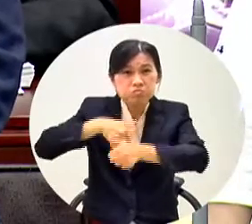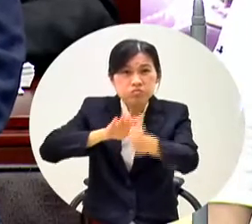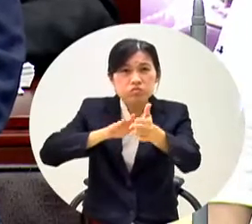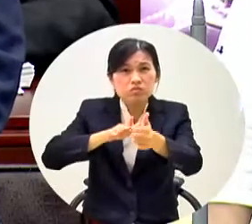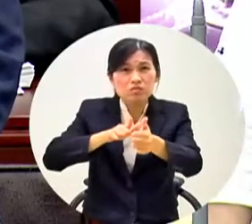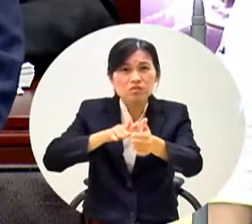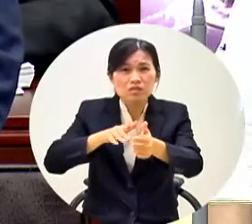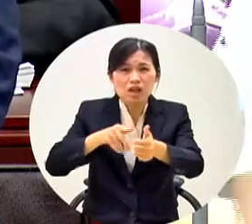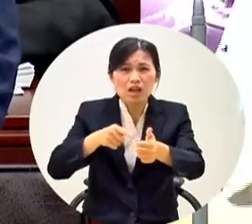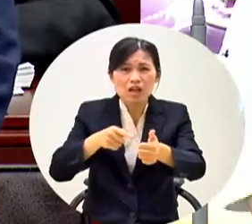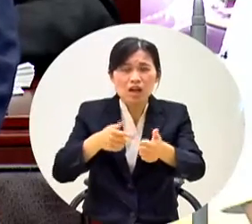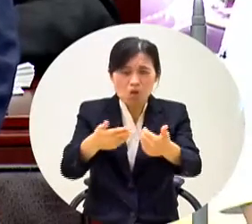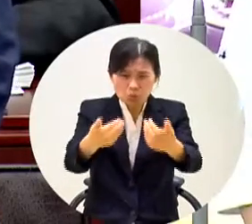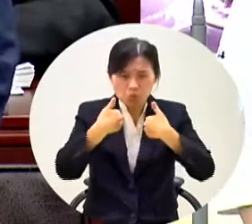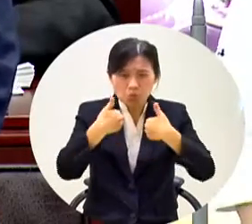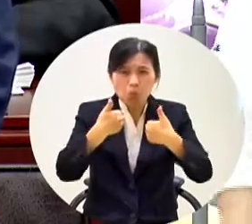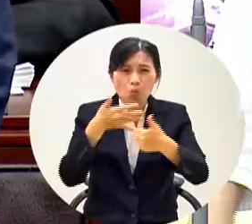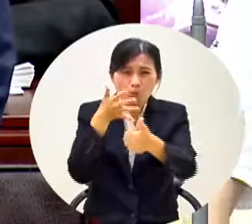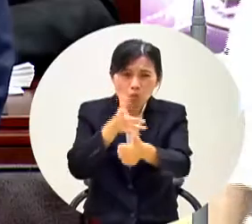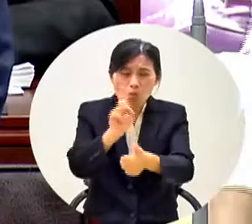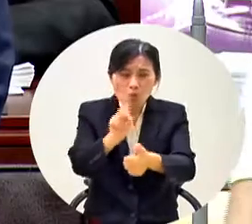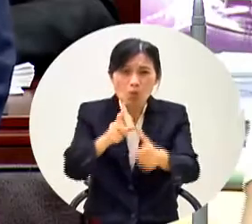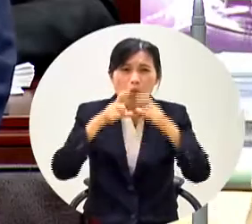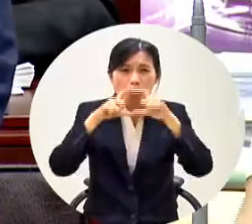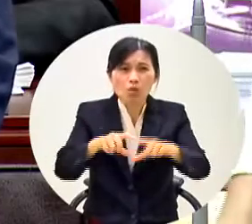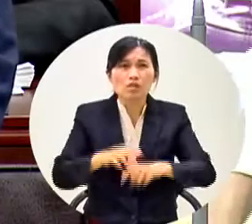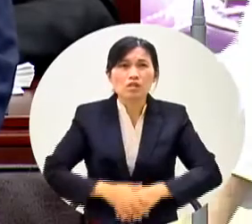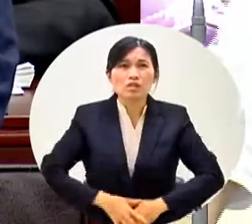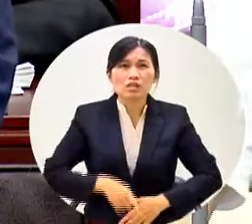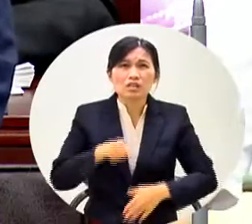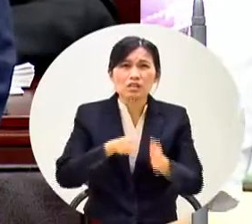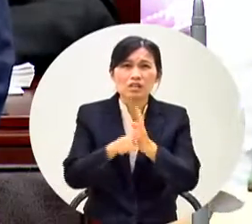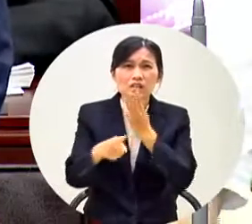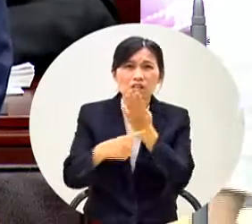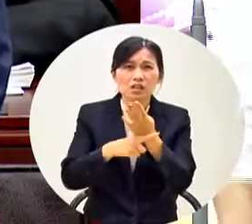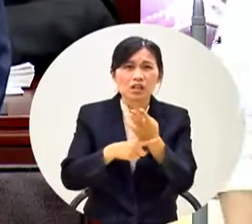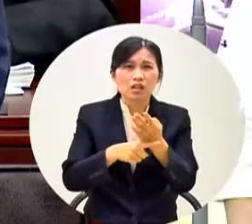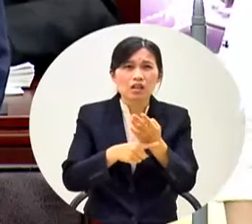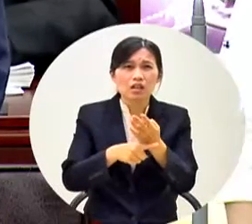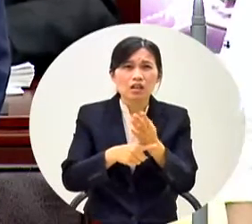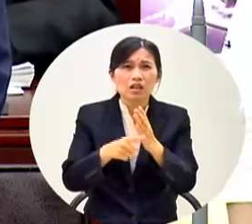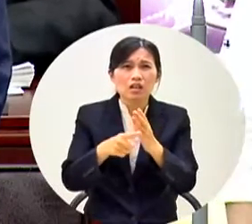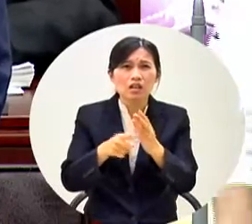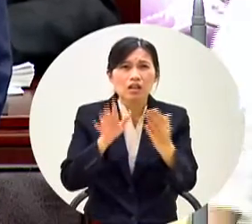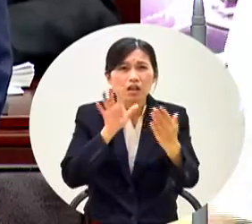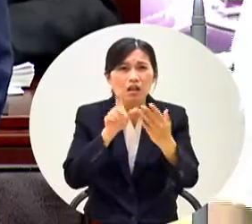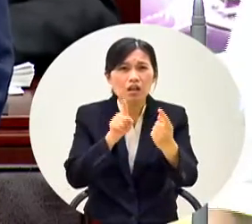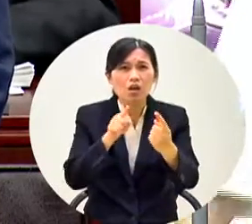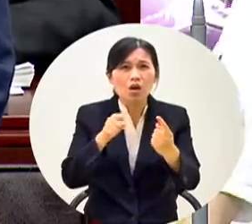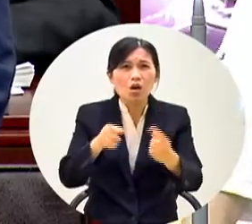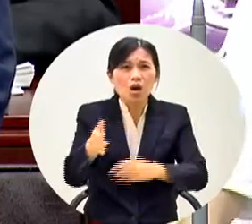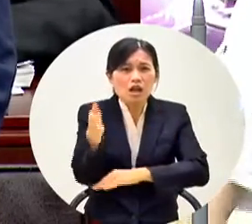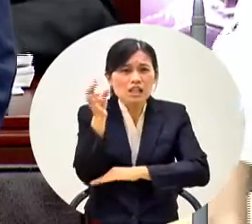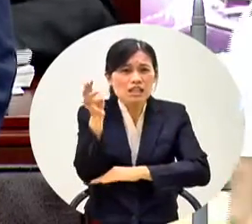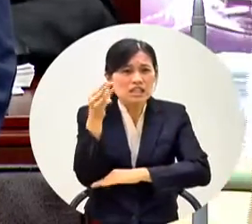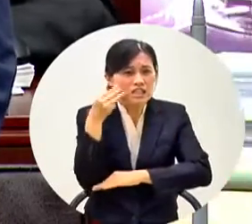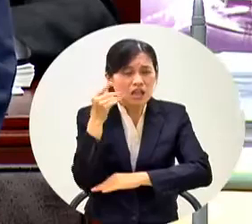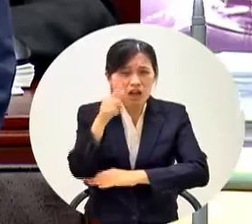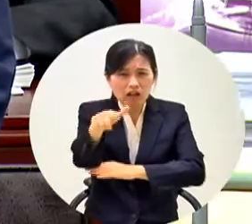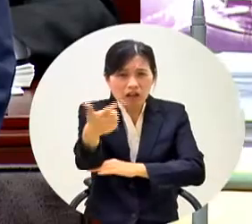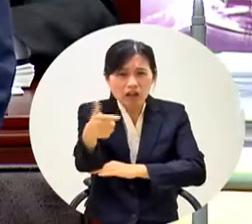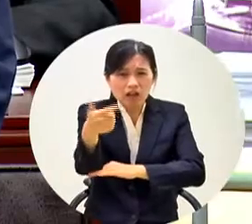就我的議題打負好嗎這麼專業的東西這麼專業你都不面對了我這不是政治耶我這個是真的是